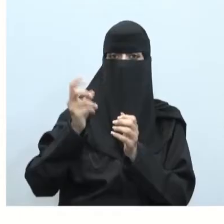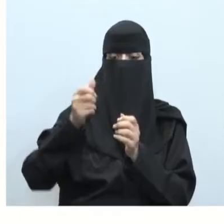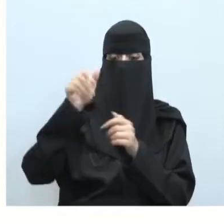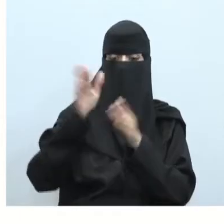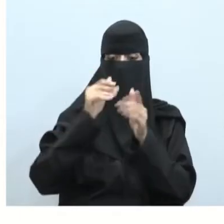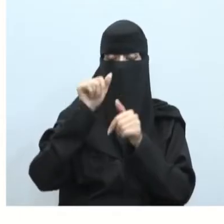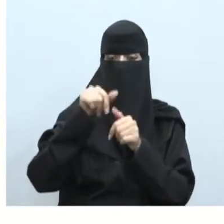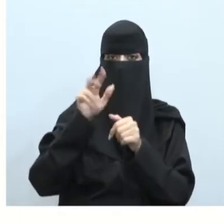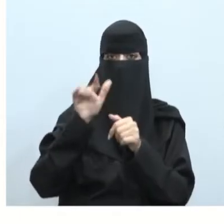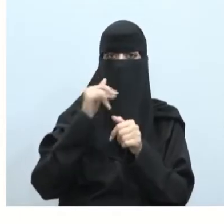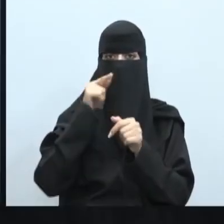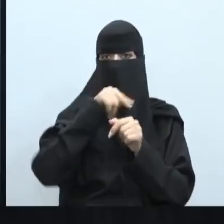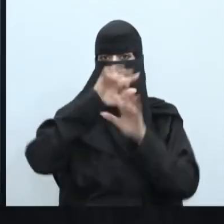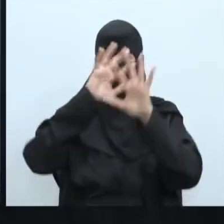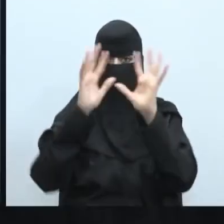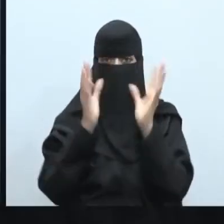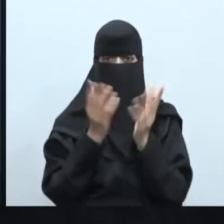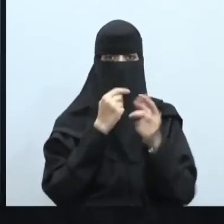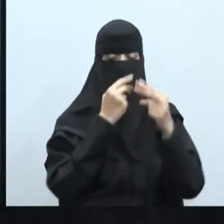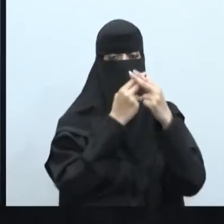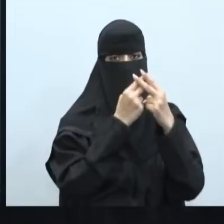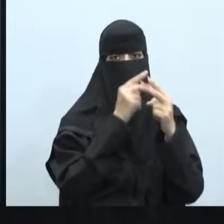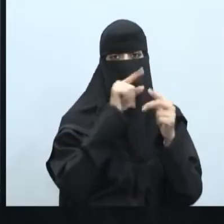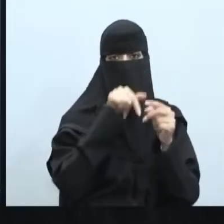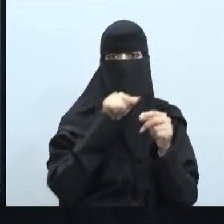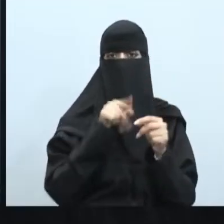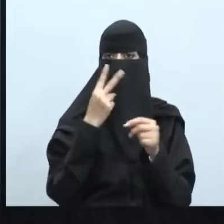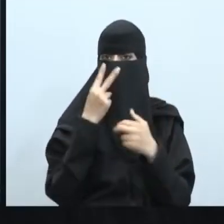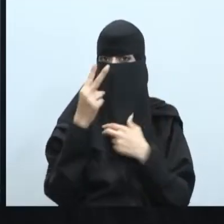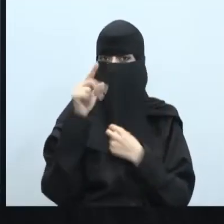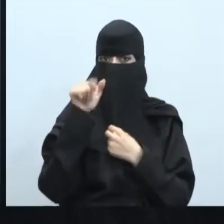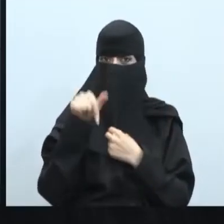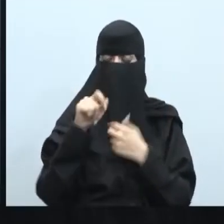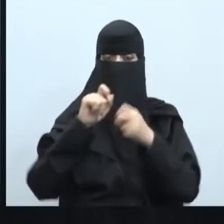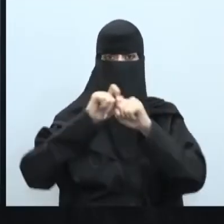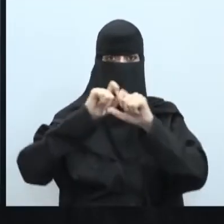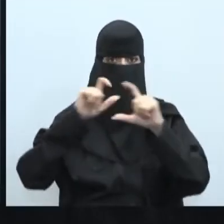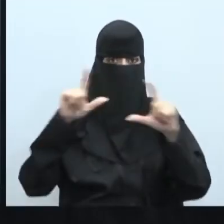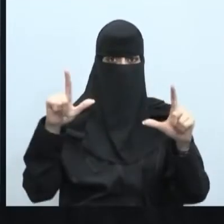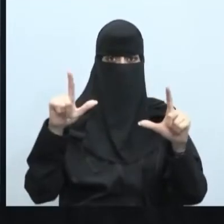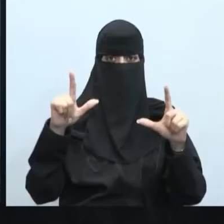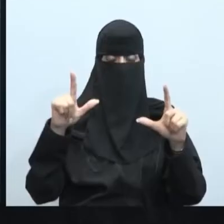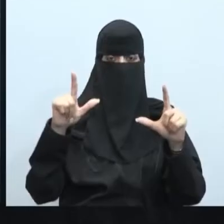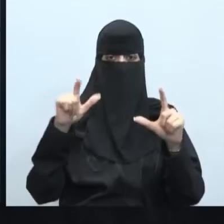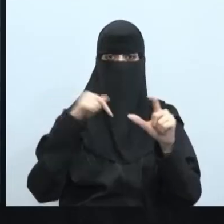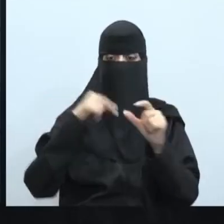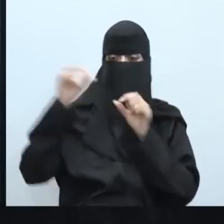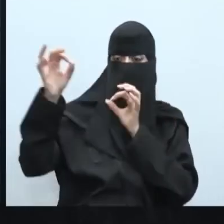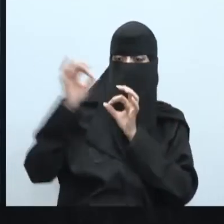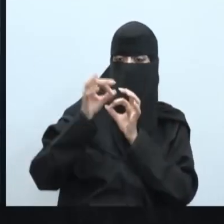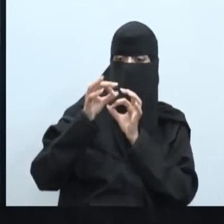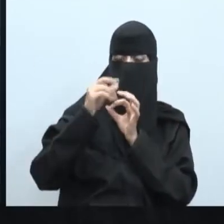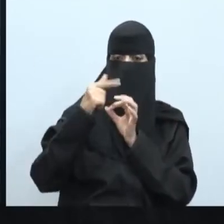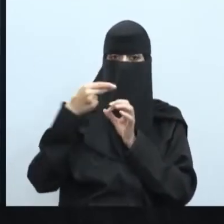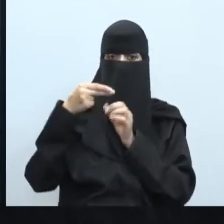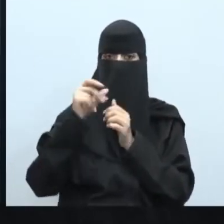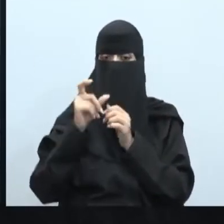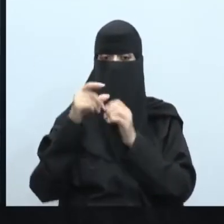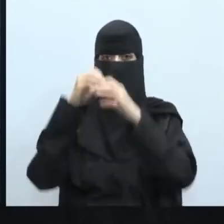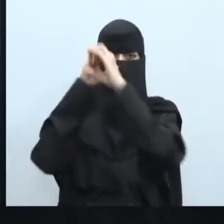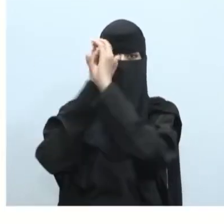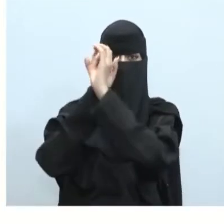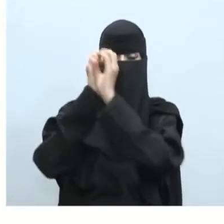وبنات الطلاب وهذه النجوم كما ذكرت لكم نشاهدها بصورة واضحة مقربة لنا عن طريق